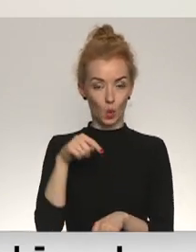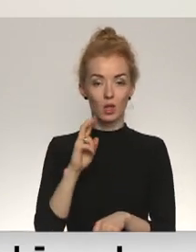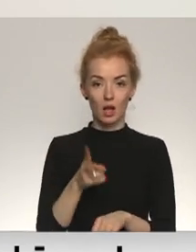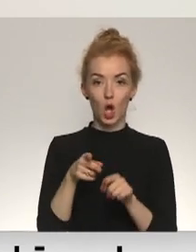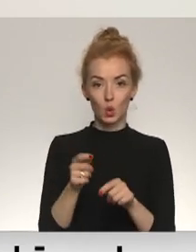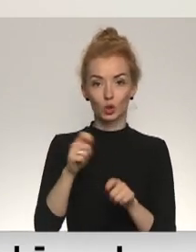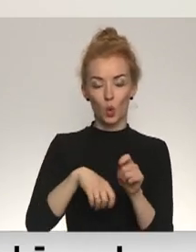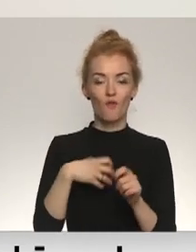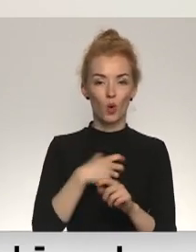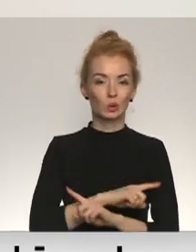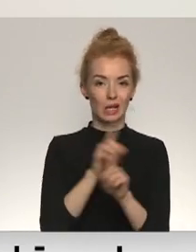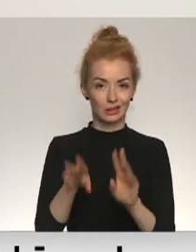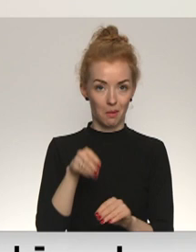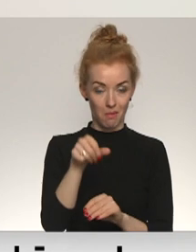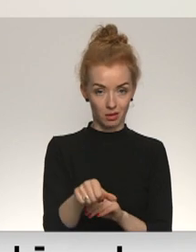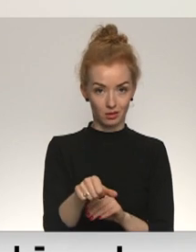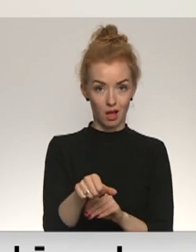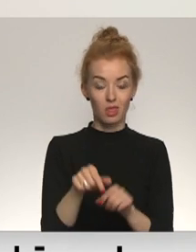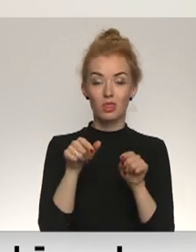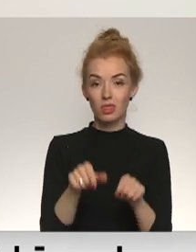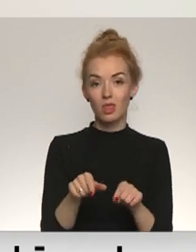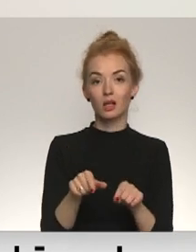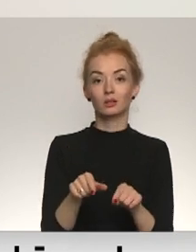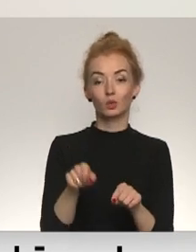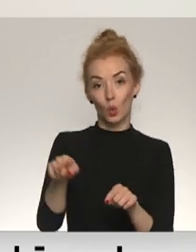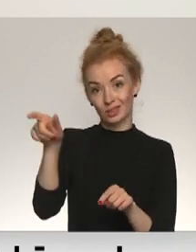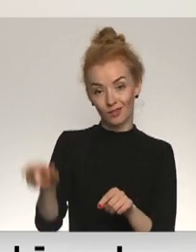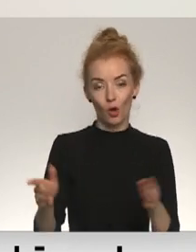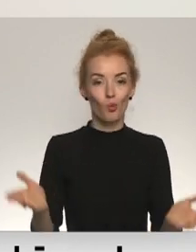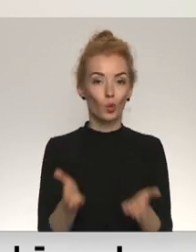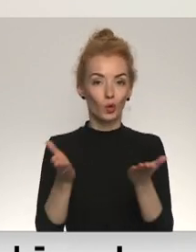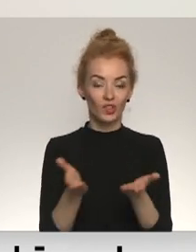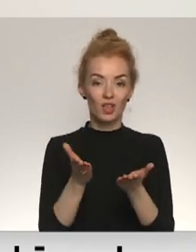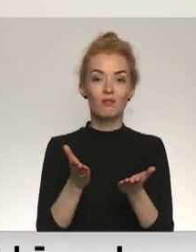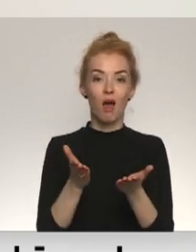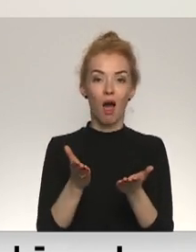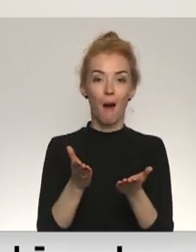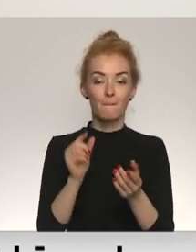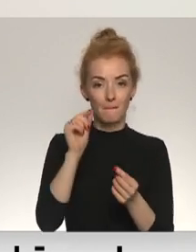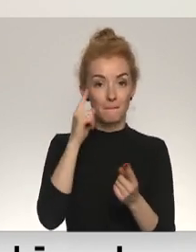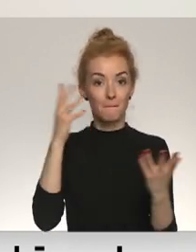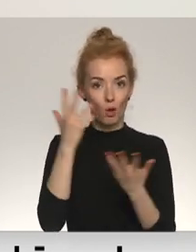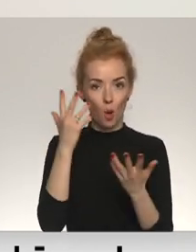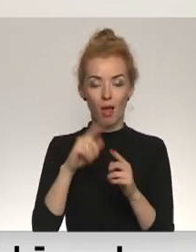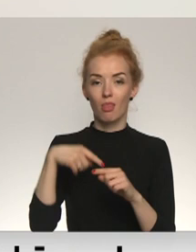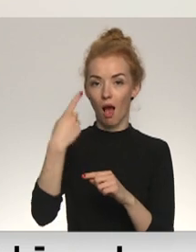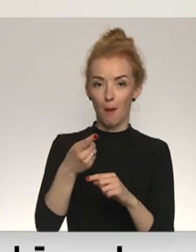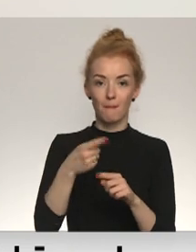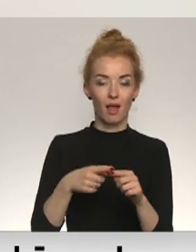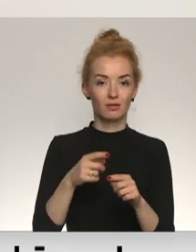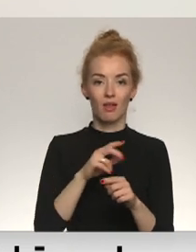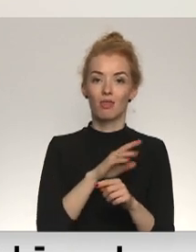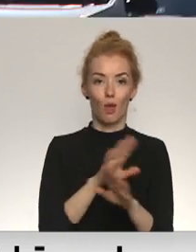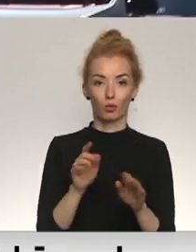sots ir jāmaksa. Tas viņa atkal mudina neizdarīt nākamos pārkāpumus, tad liek viņam